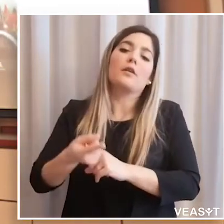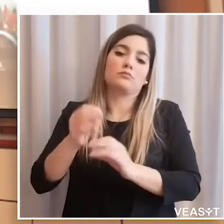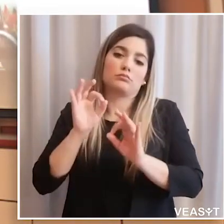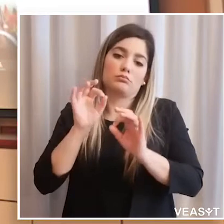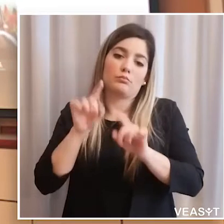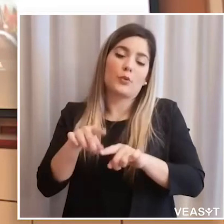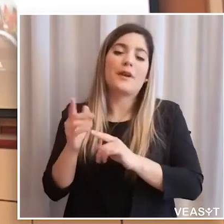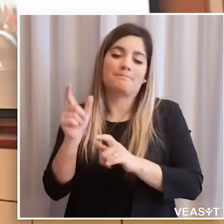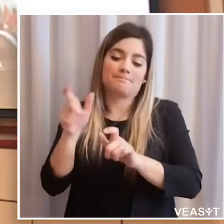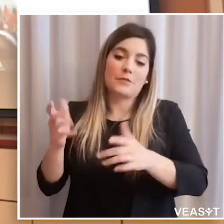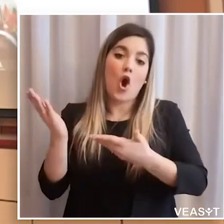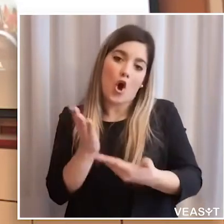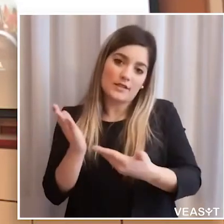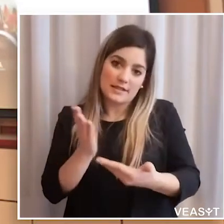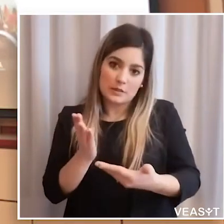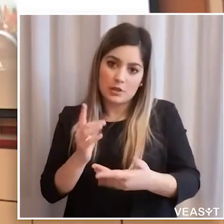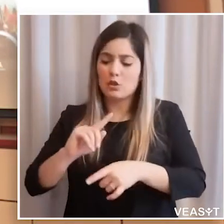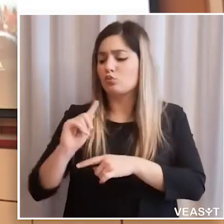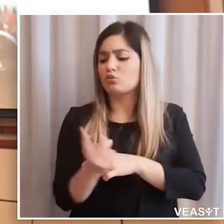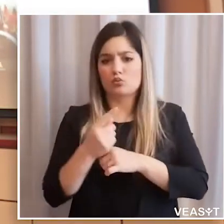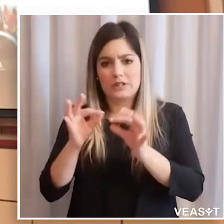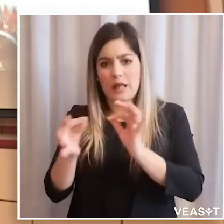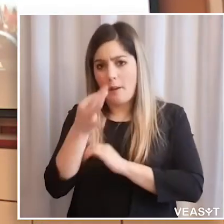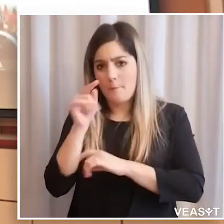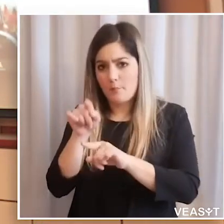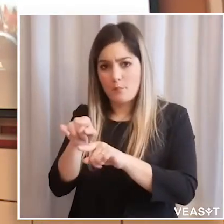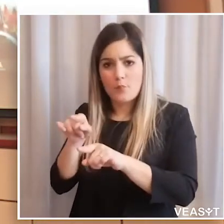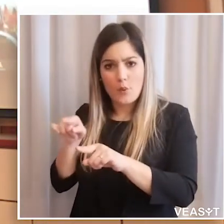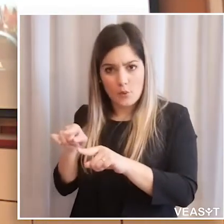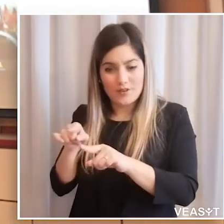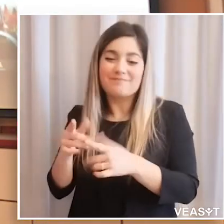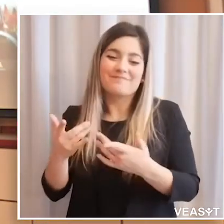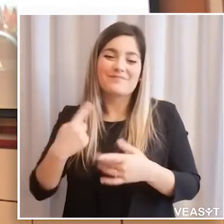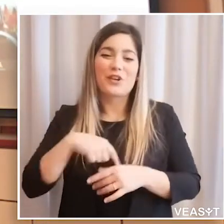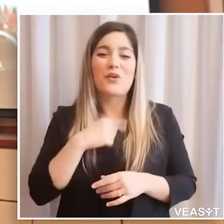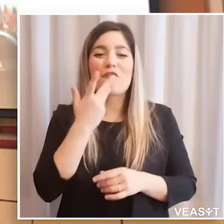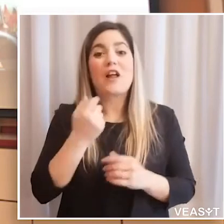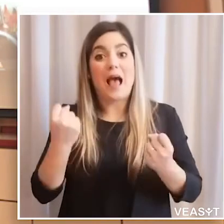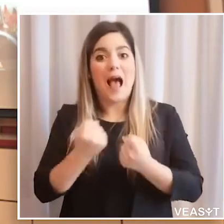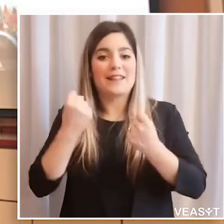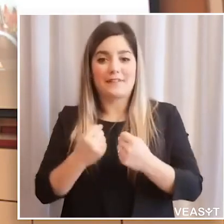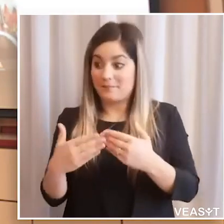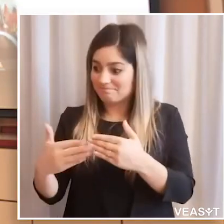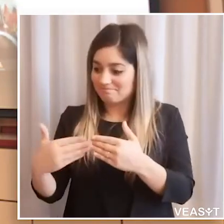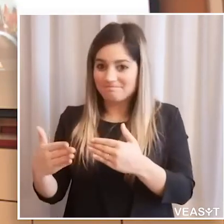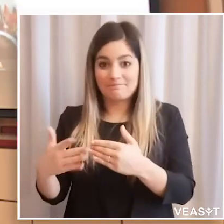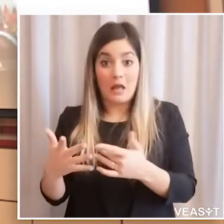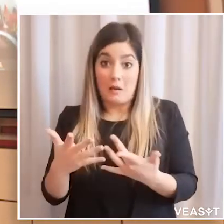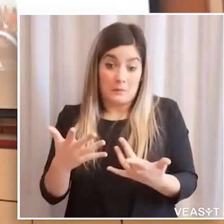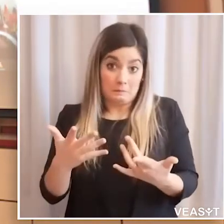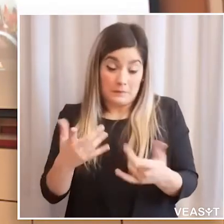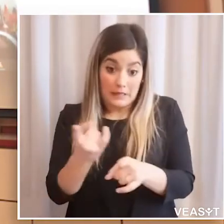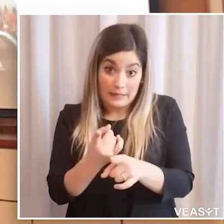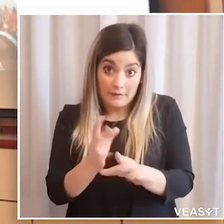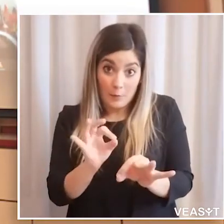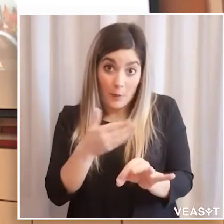a tutti gli operatori, e faremo i tamponi anche a tutti quanti gli ospiti, proprio per garantire una sicurezza maggiore nella